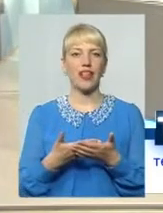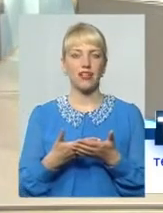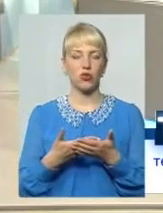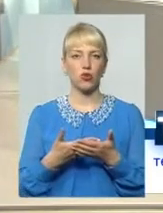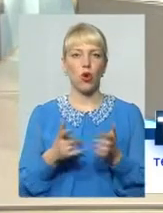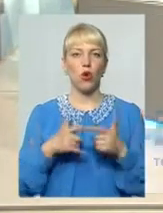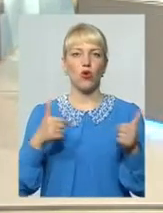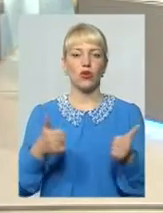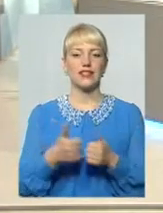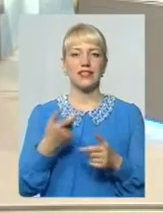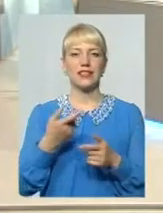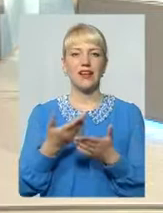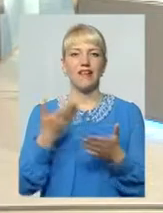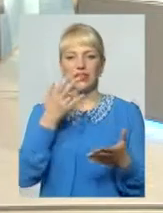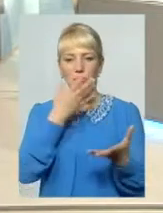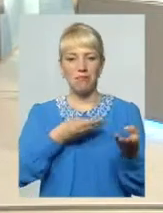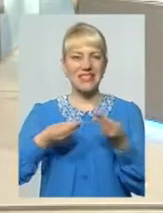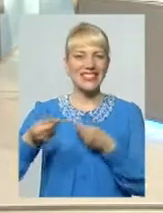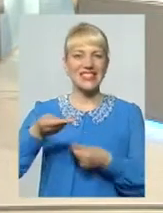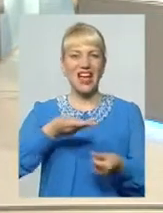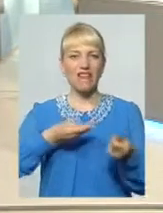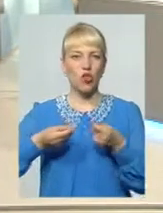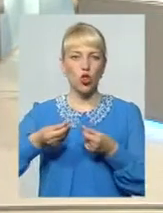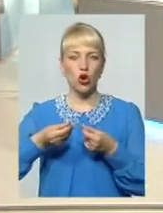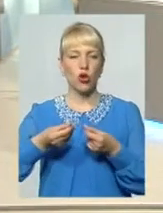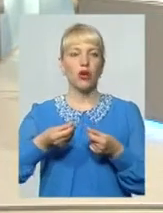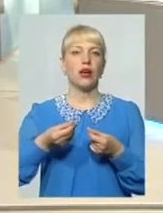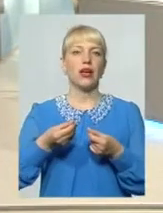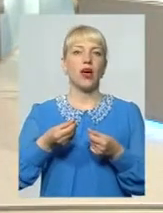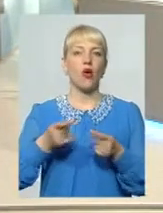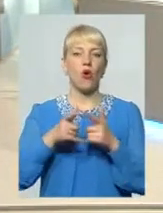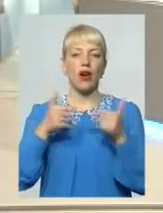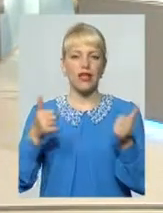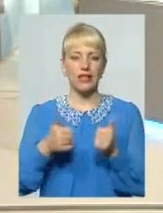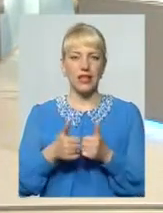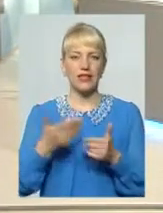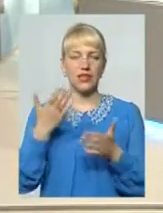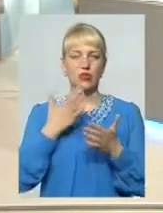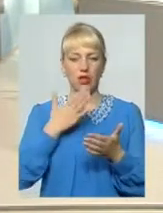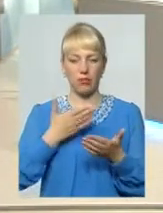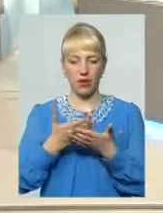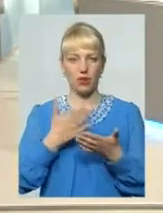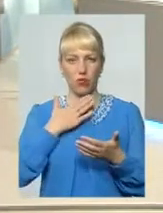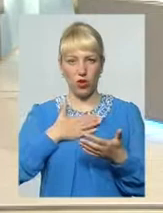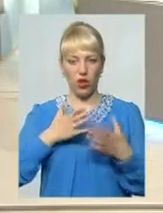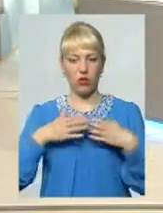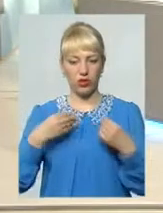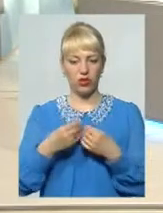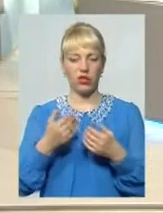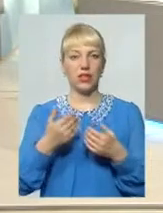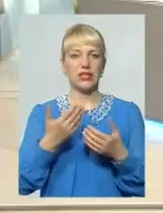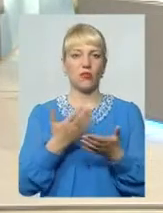псевдоорганізацій Які прикриваються ім'ям волонтерів Якщо моя родина, наприклад, хоче допомогти